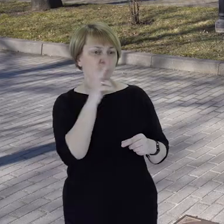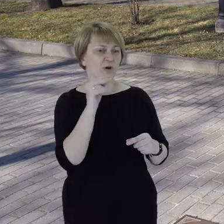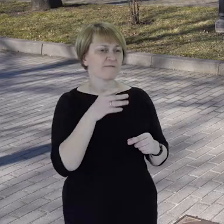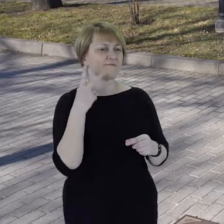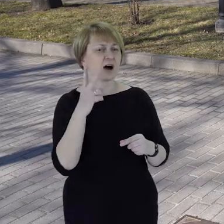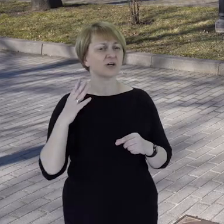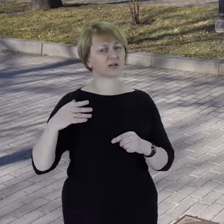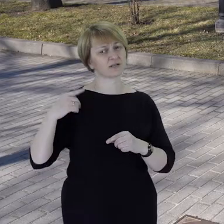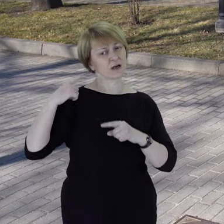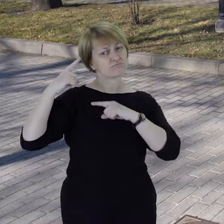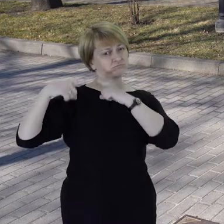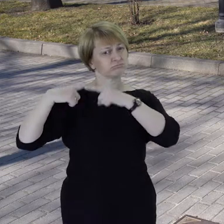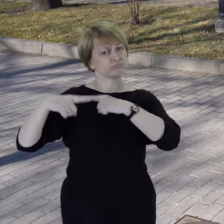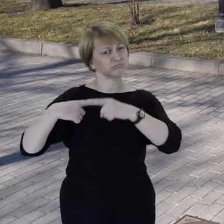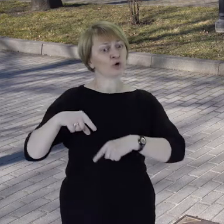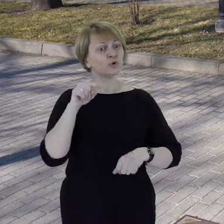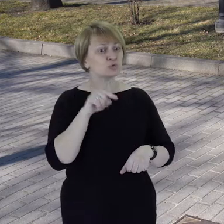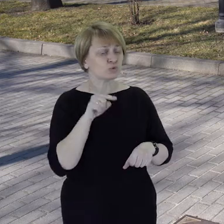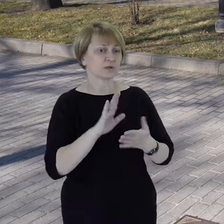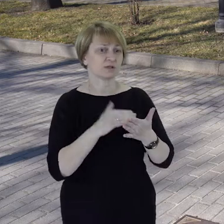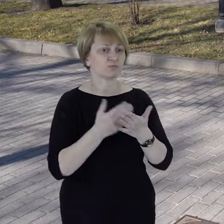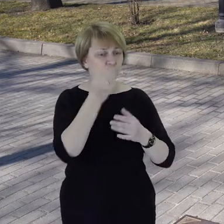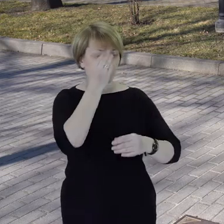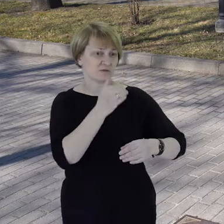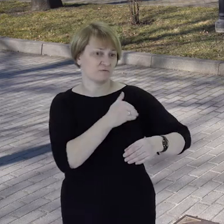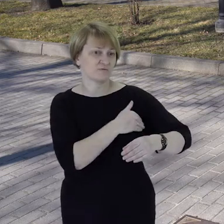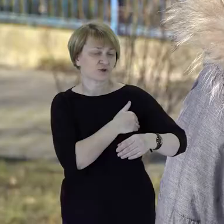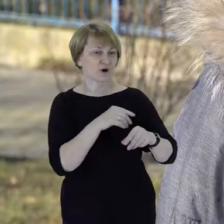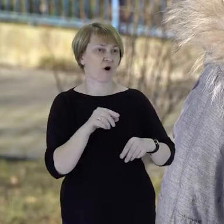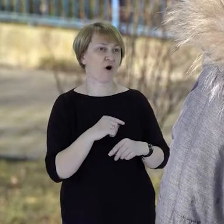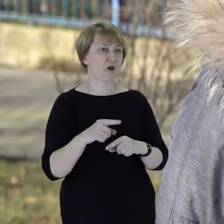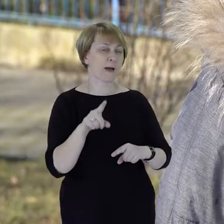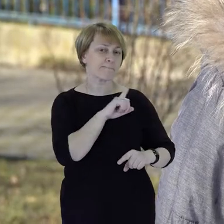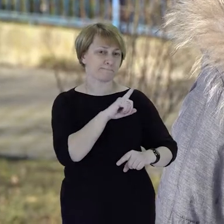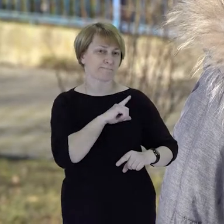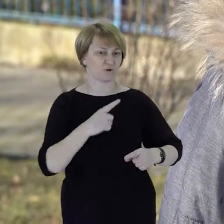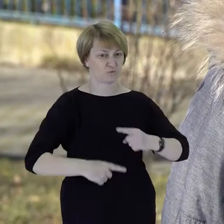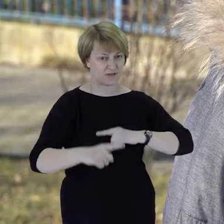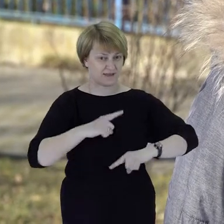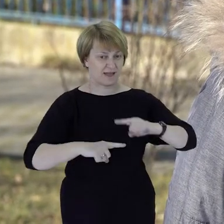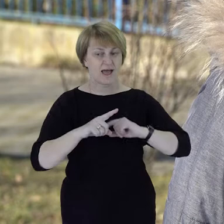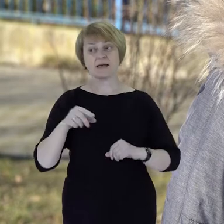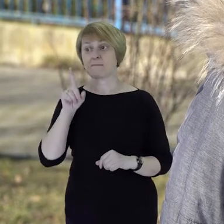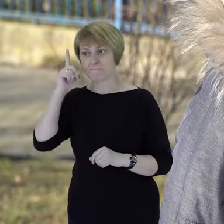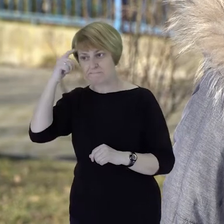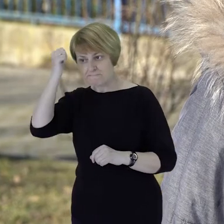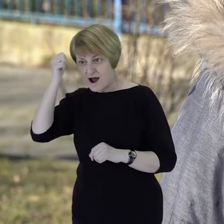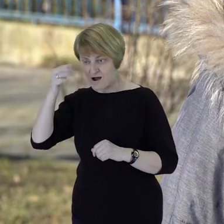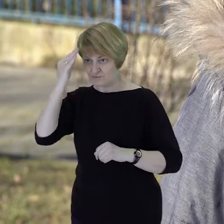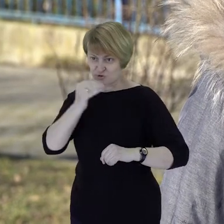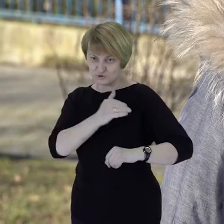następnych pokoleń, tych, które między innymi tu w szkole pielęgnują te tradycje. Ta pamięć, jaką szkoła pielęgnuje,